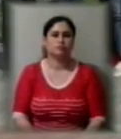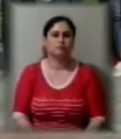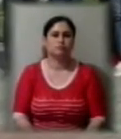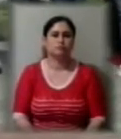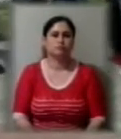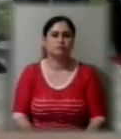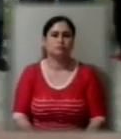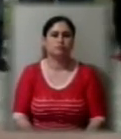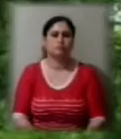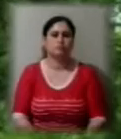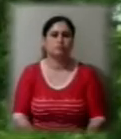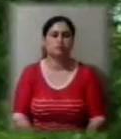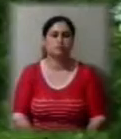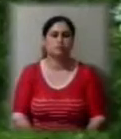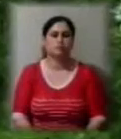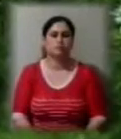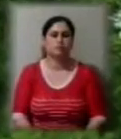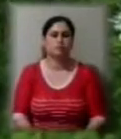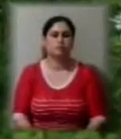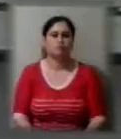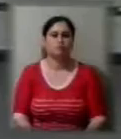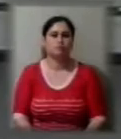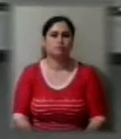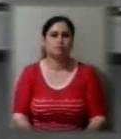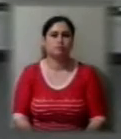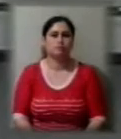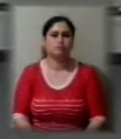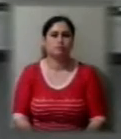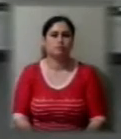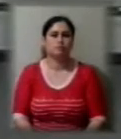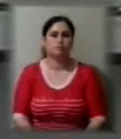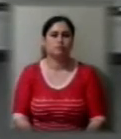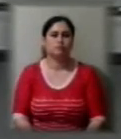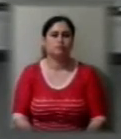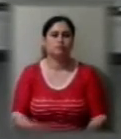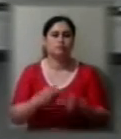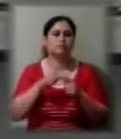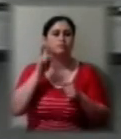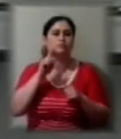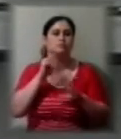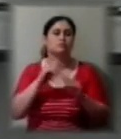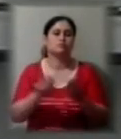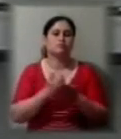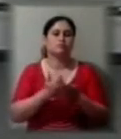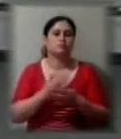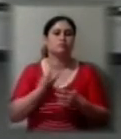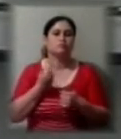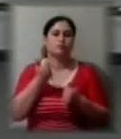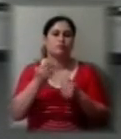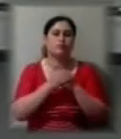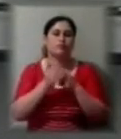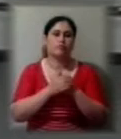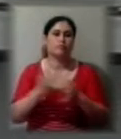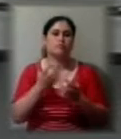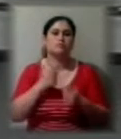Ксенія Сіліна, Григорій Шматко, новини на Суспільному, Херсон На цю годину в мене все. Бажаю вам вдалого вечора. Бережіть себе та